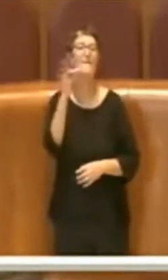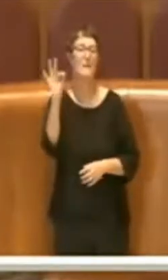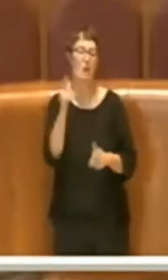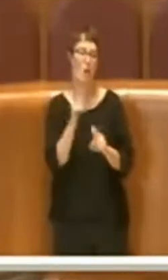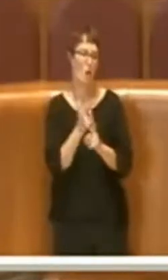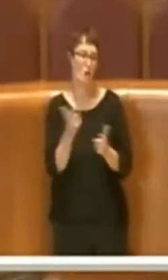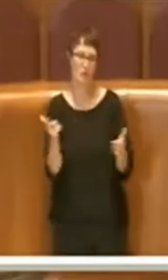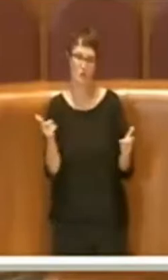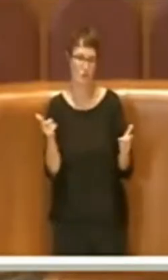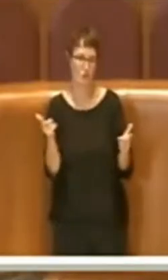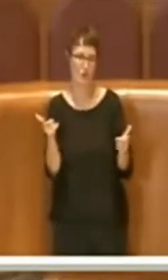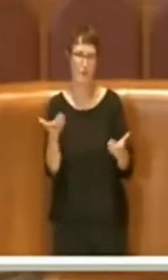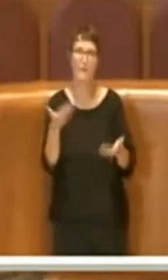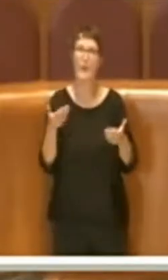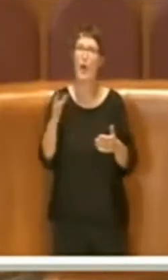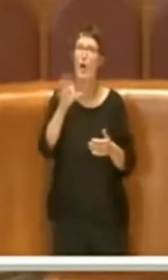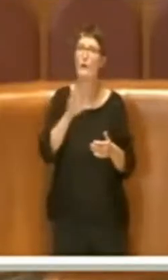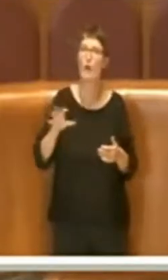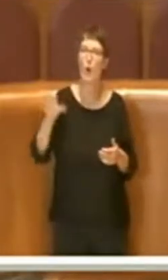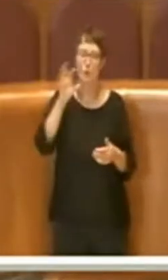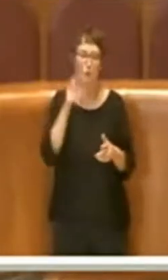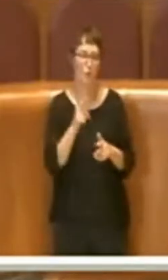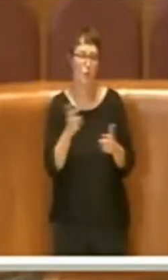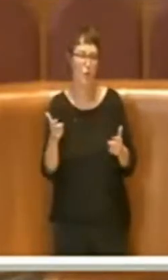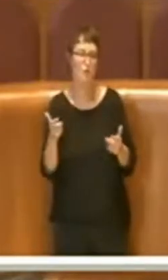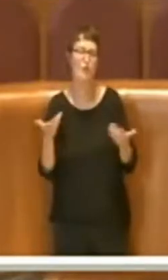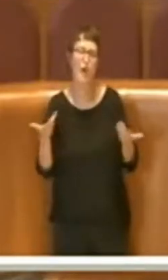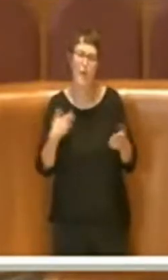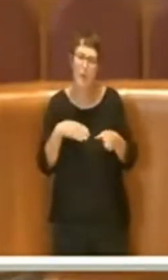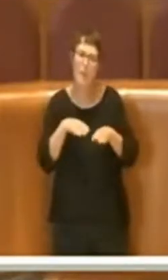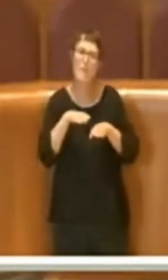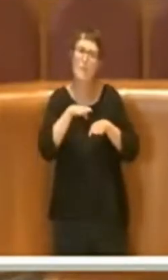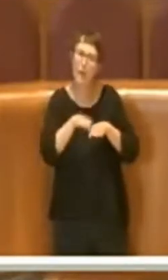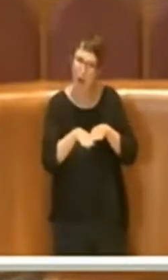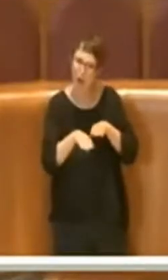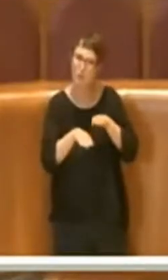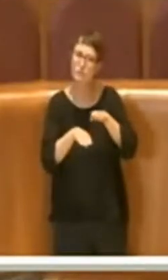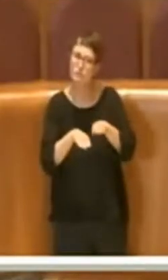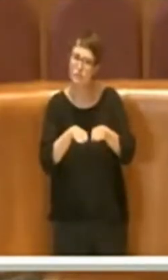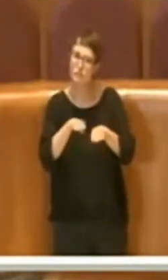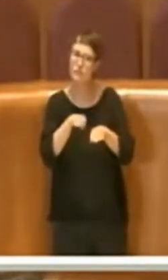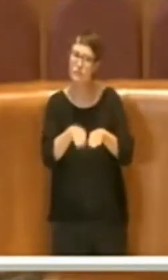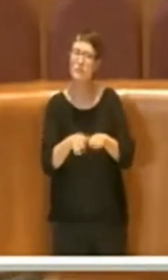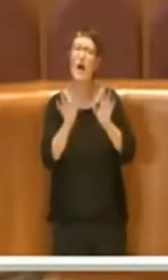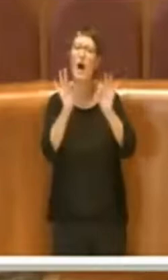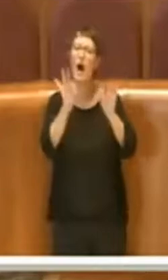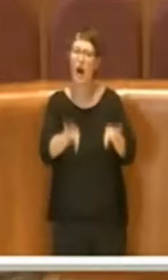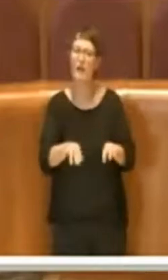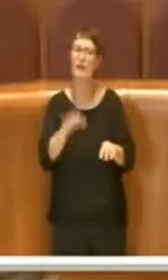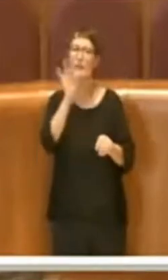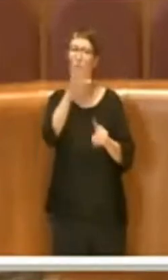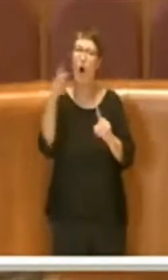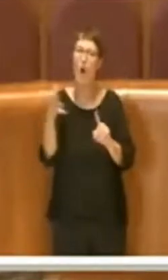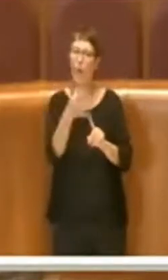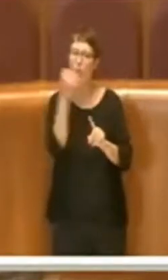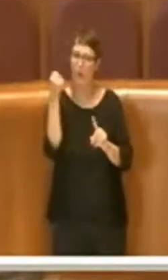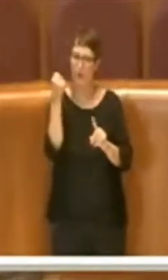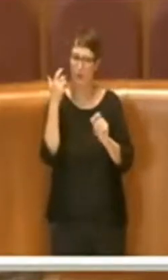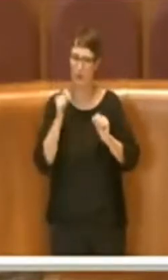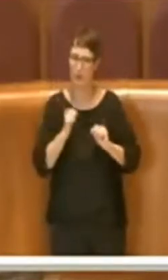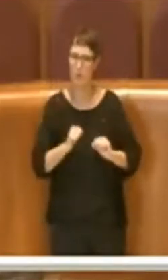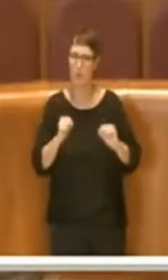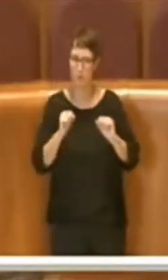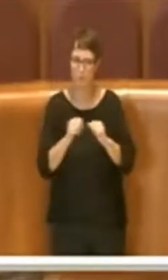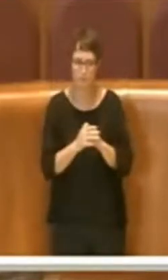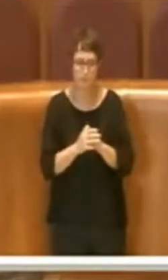passi concreti verso quell'obiettivo. Ovviamente forse può sembrare ridondante farlo, ma è bene ricordare che il